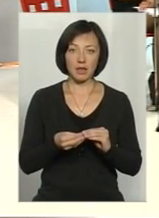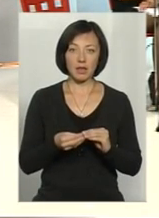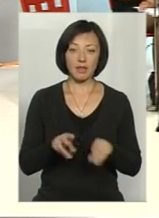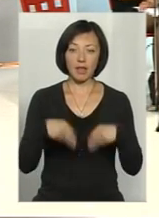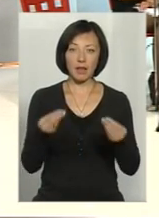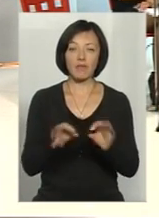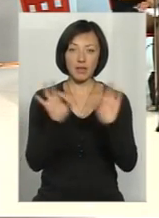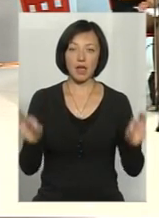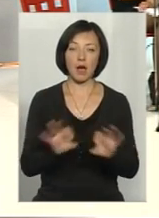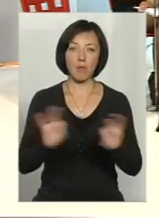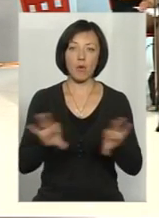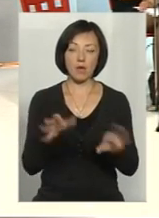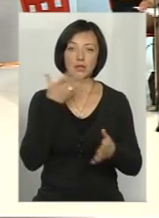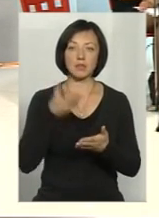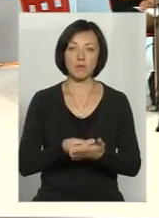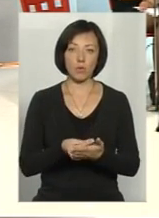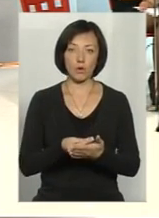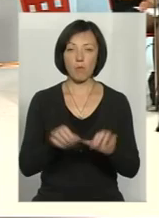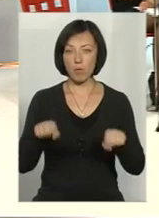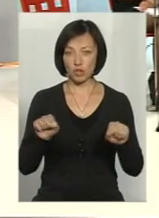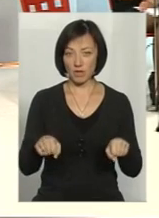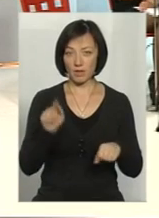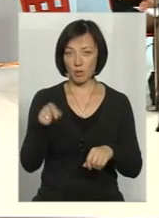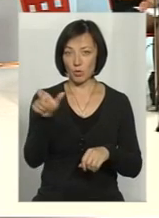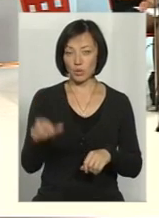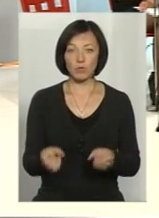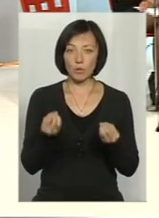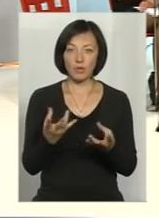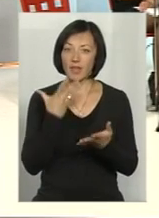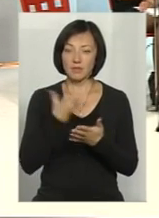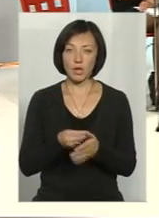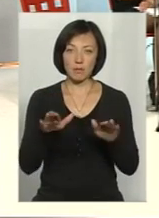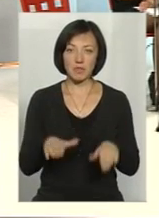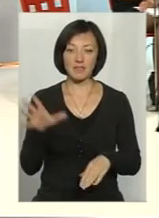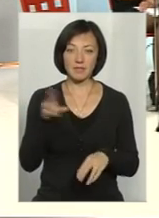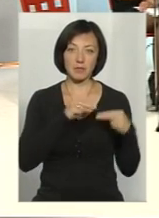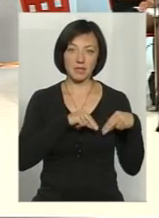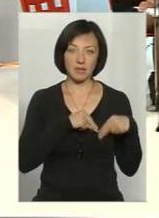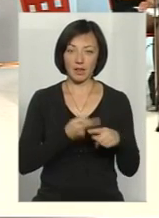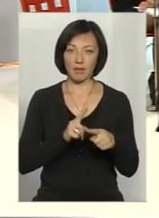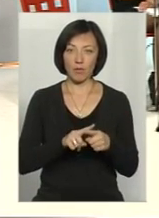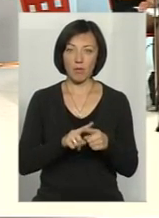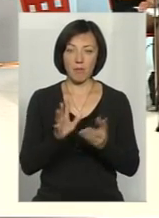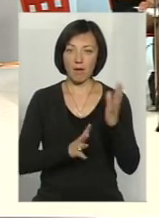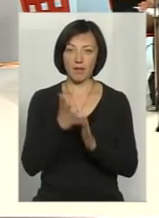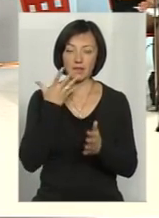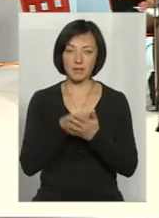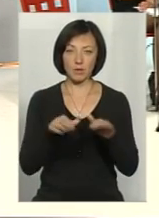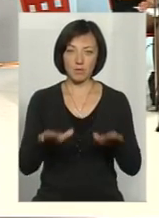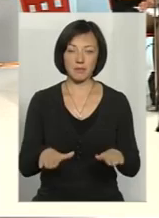Не дав ніякі пояснення свої. Можливо, там людина послений на своєму місці, і там всі працівники того парку не на своєму місці.